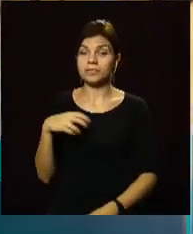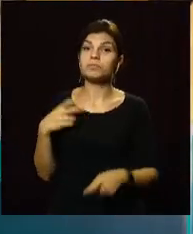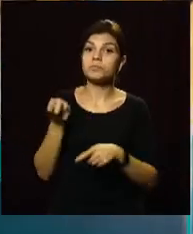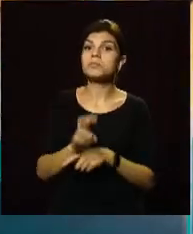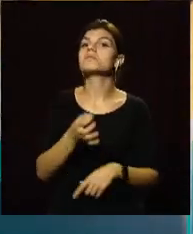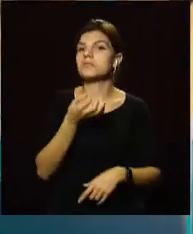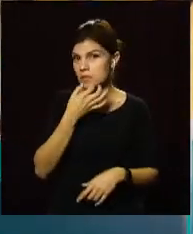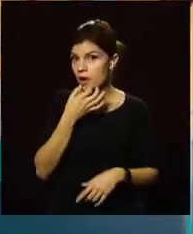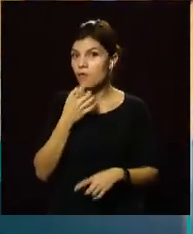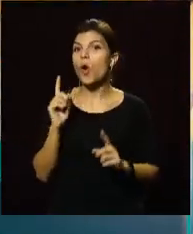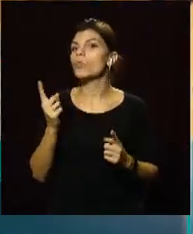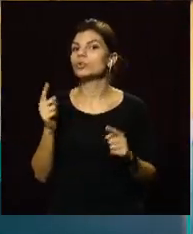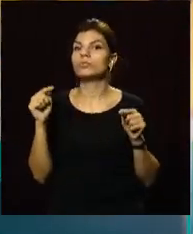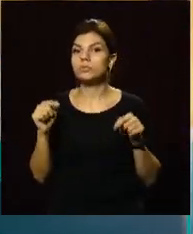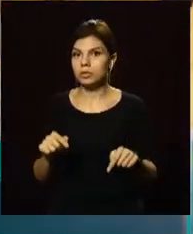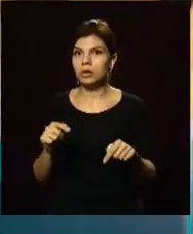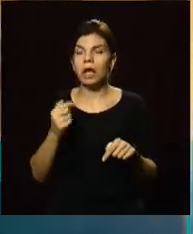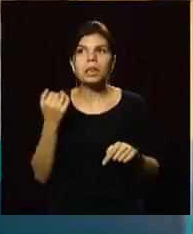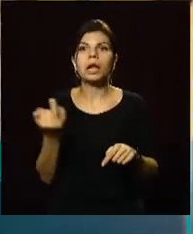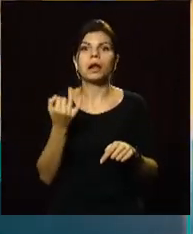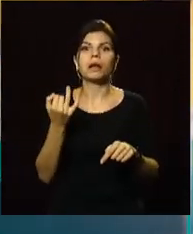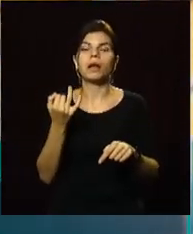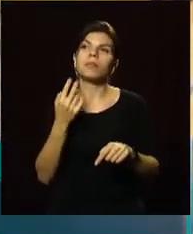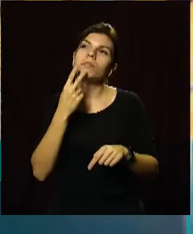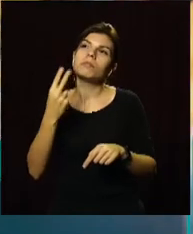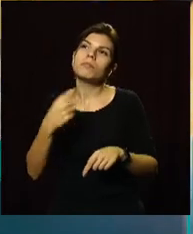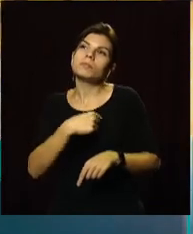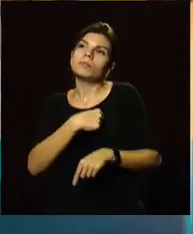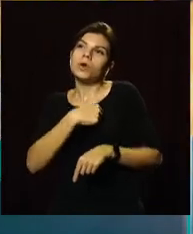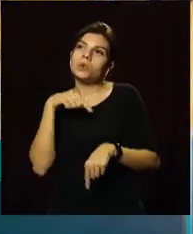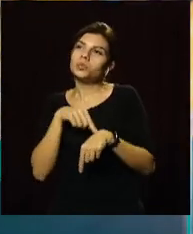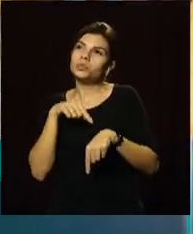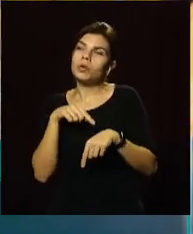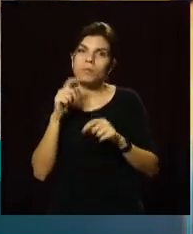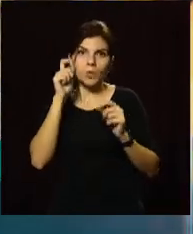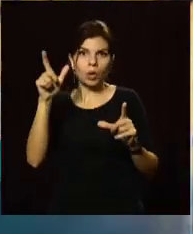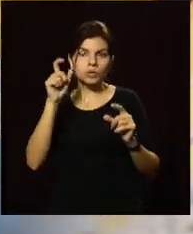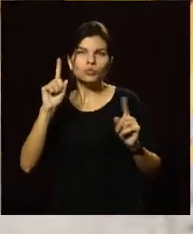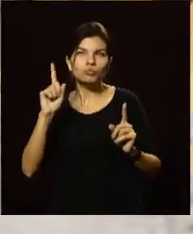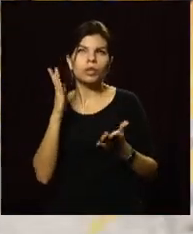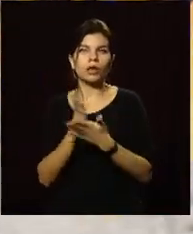тут цікаво, якісь струни душі відкриваються, якісь